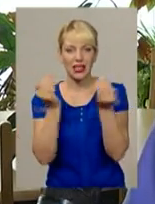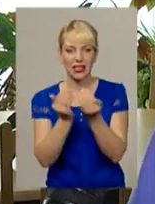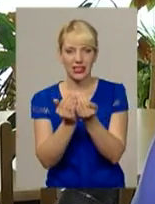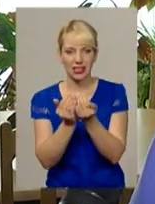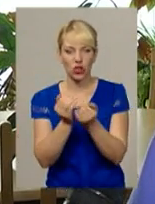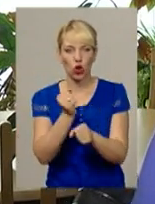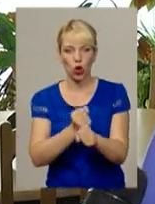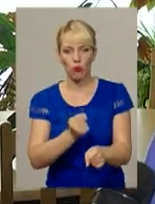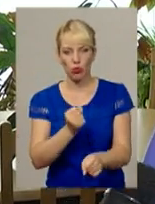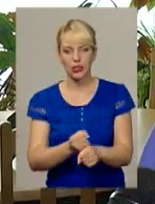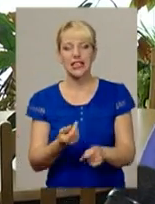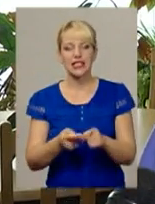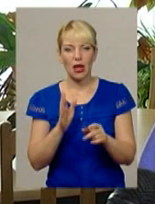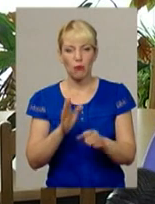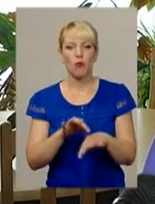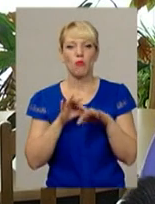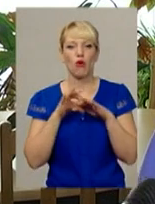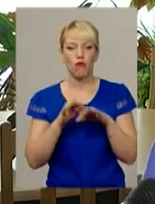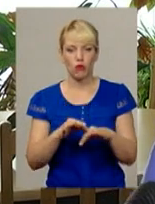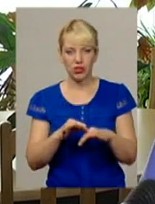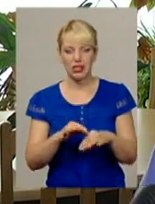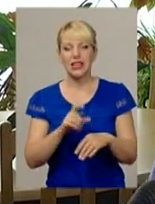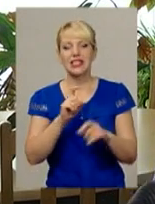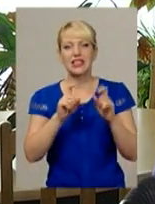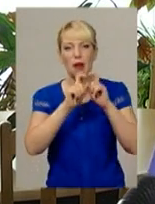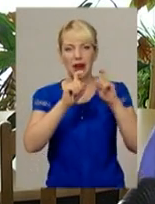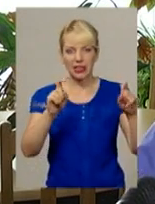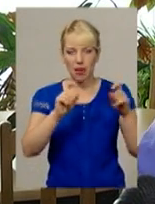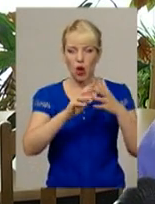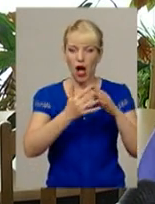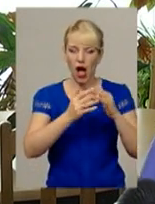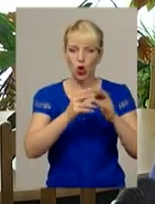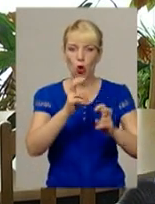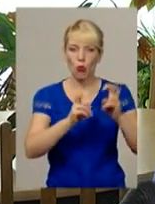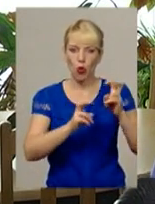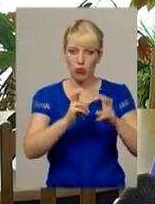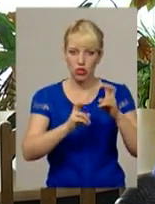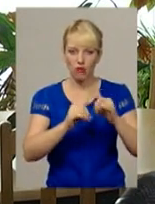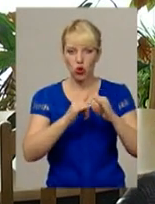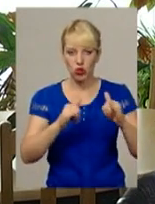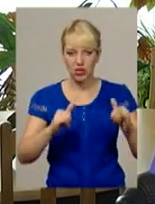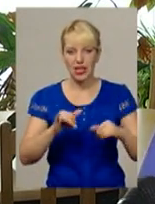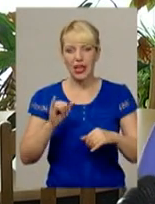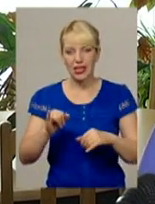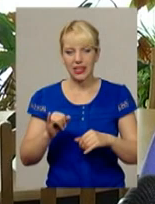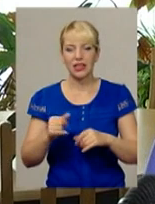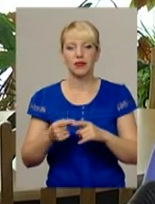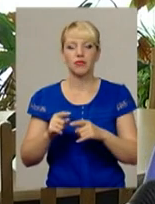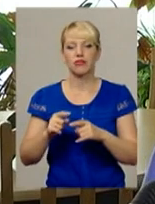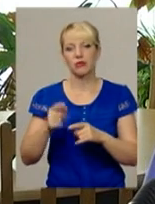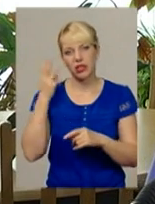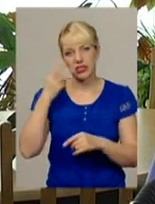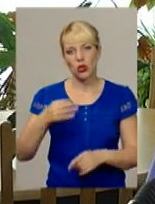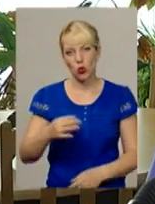Ми це діло проведемо разом з Департаментом агропроміслового розвитку і разом з управління ветеринарної медицини в Хленицькій